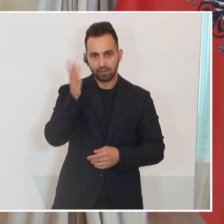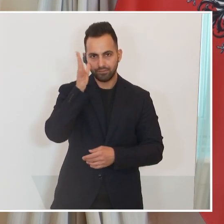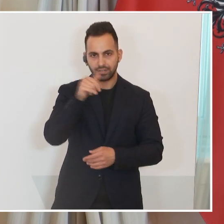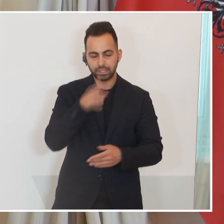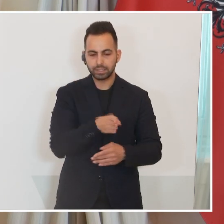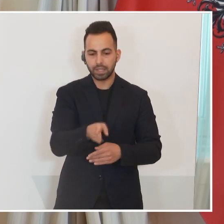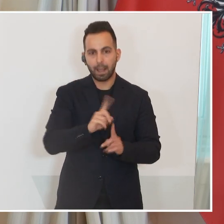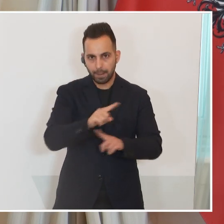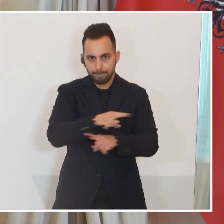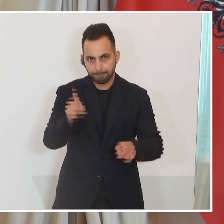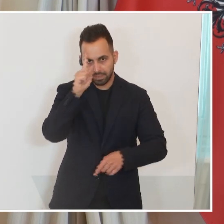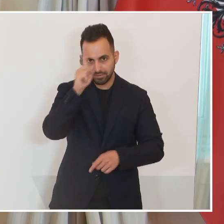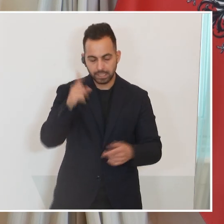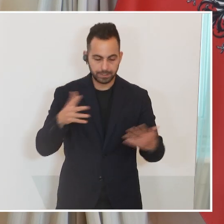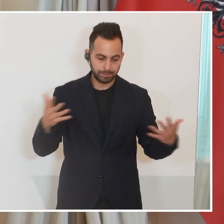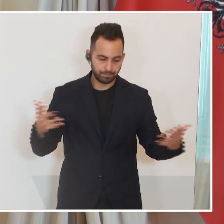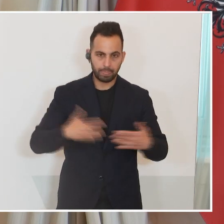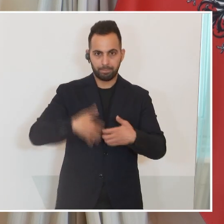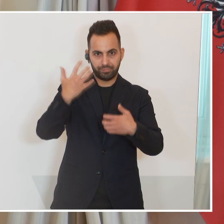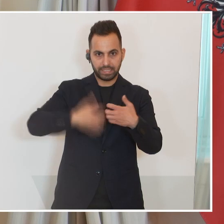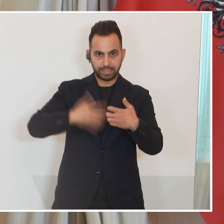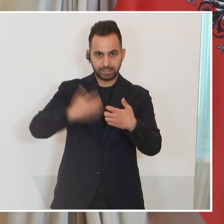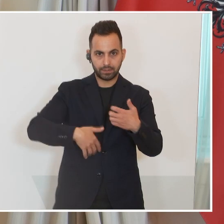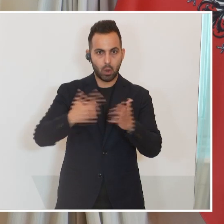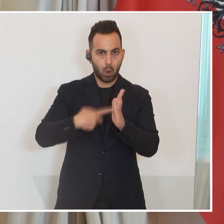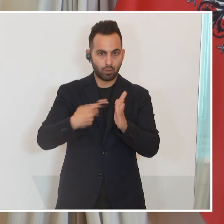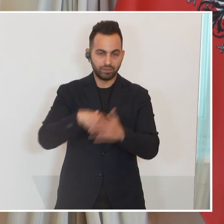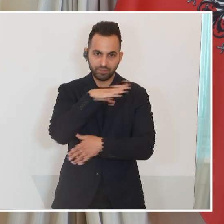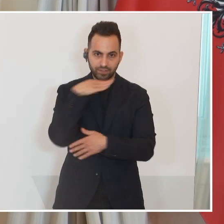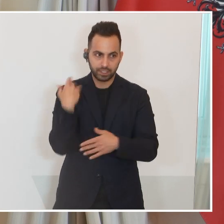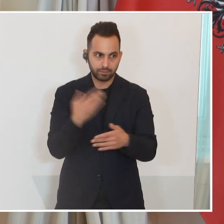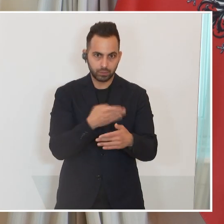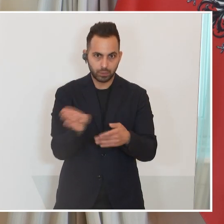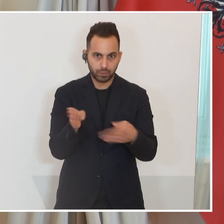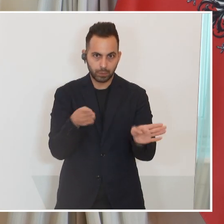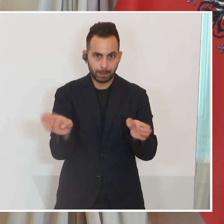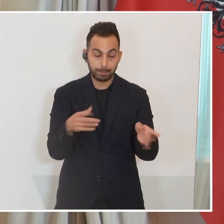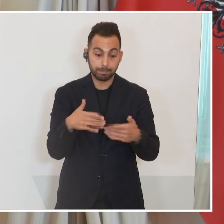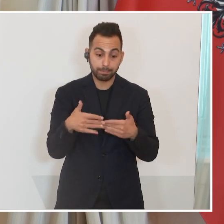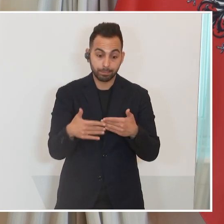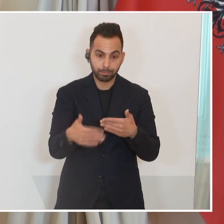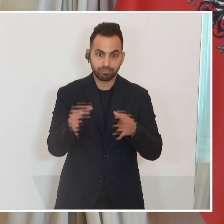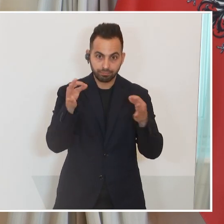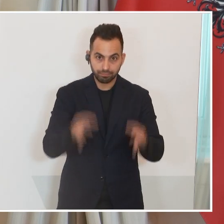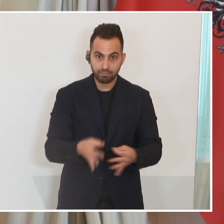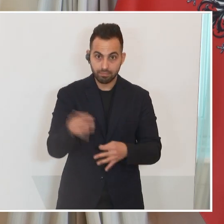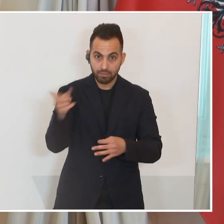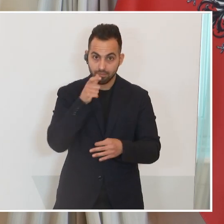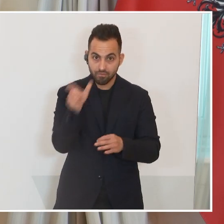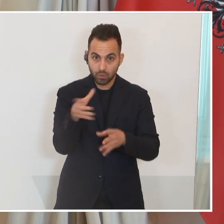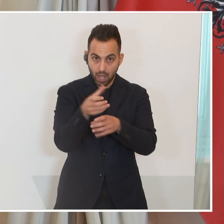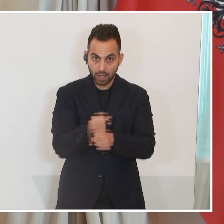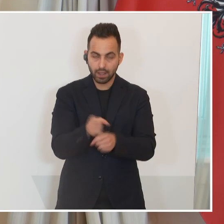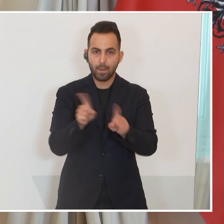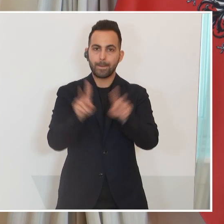tun. Aber Sie alle wissen, im Krieg ist leider viel zu viel möglich. Das heißt, auch das beweist sich erst, wenn es tatsächlich gehalten wird und vor allem